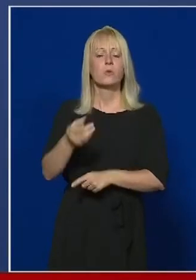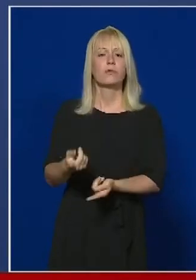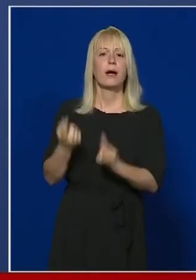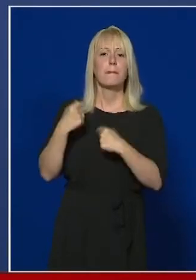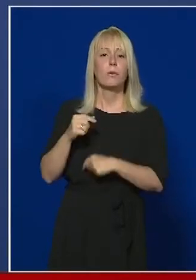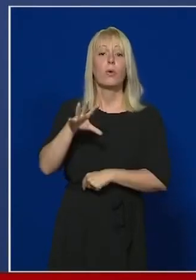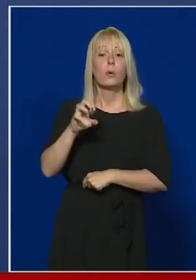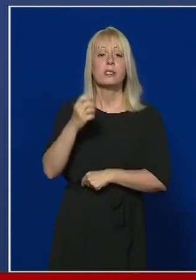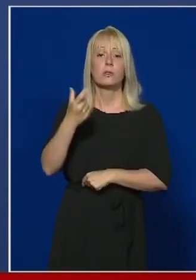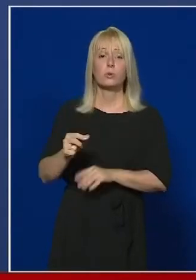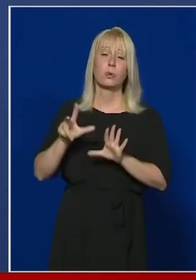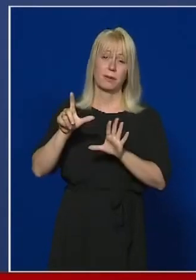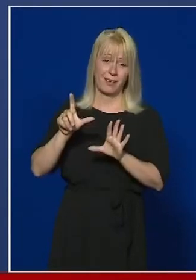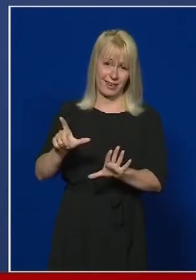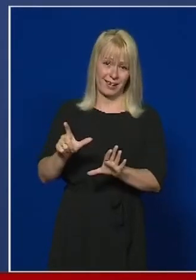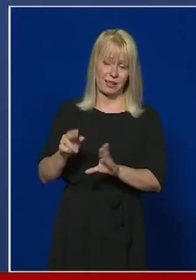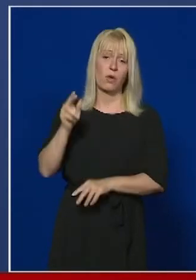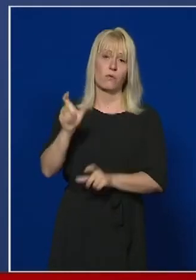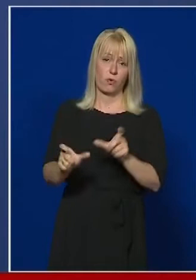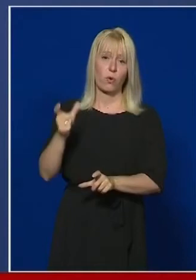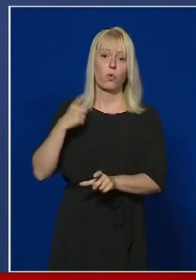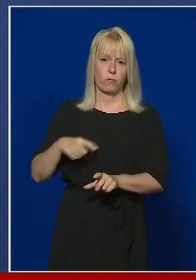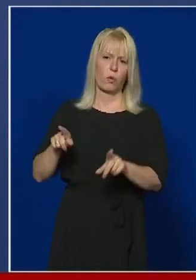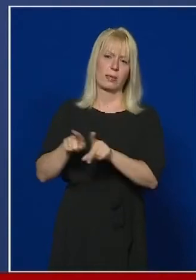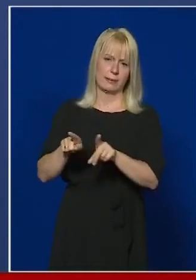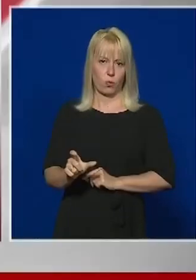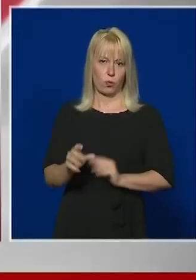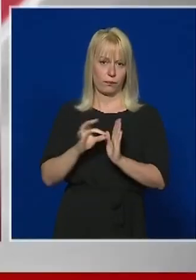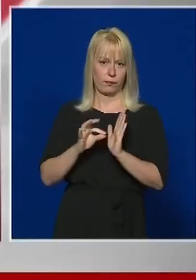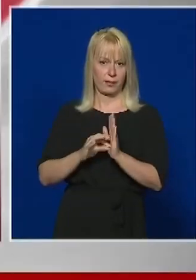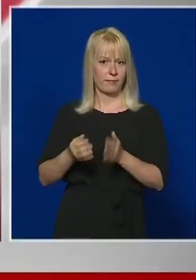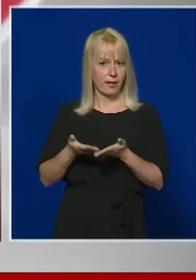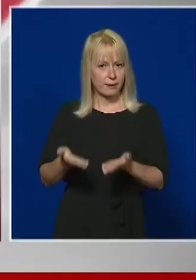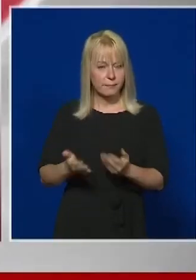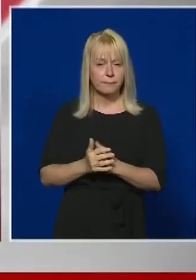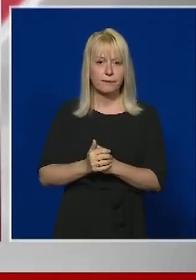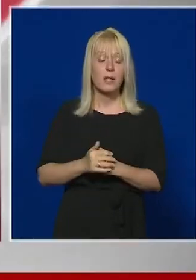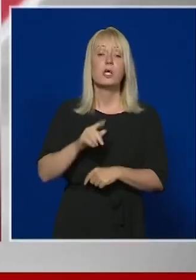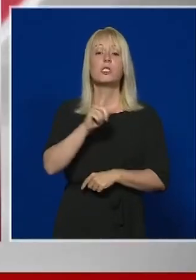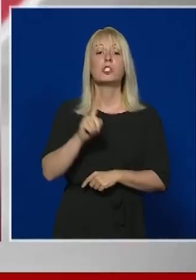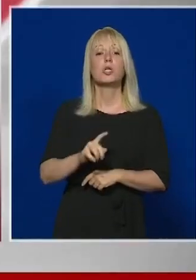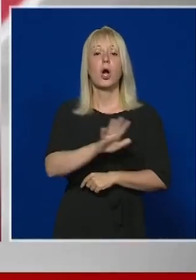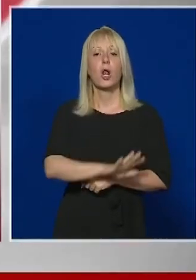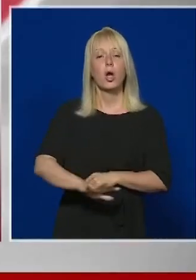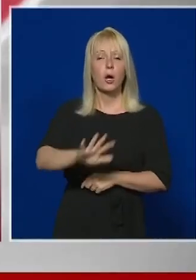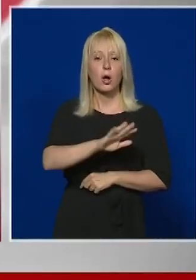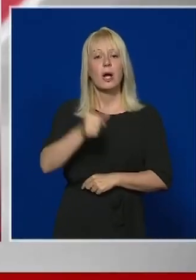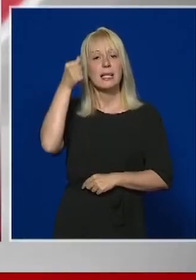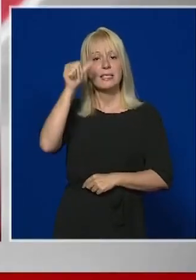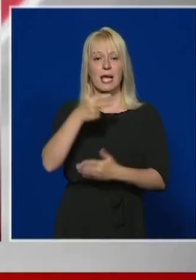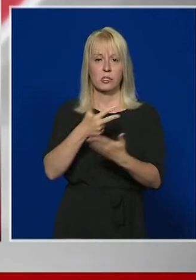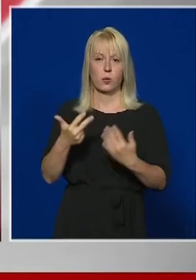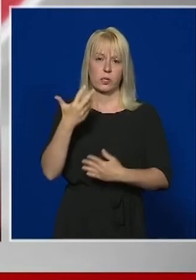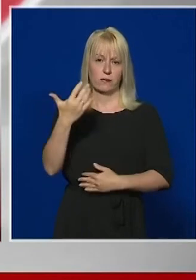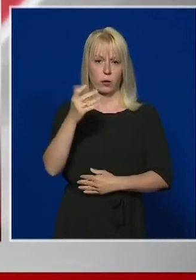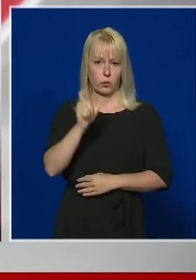22-en vannak intenzív osztályon, 20 lélegeztető gépen. 550-ből 527 elhunnak volt